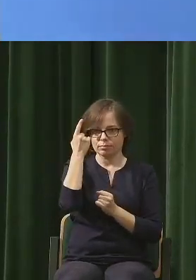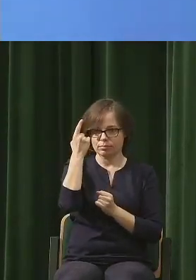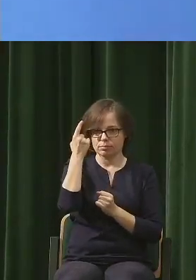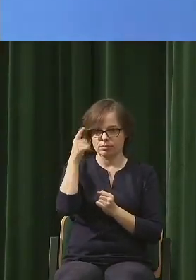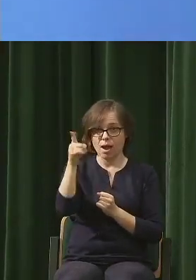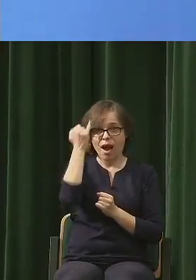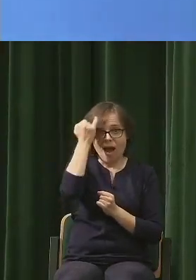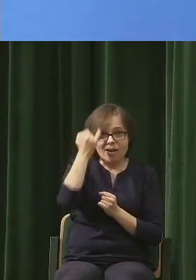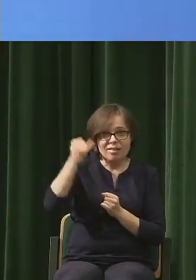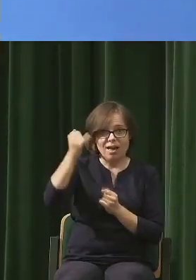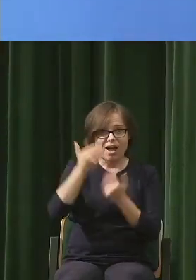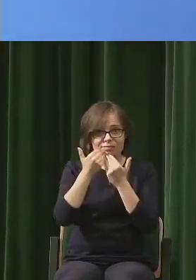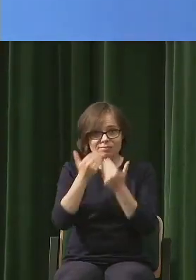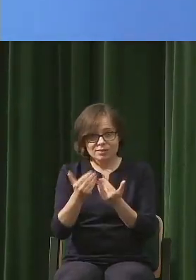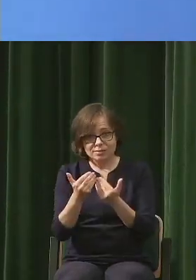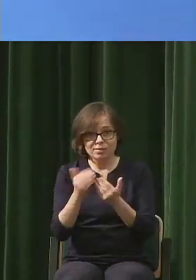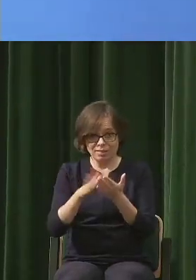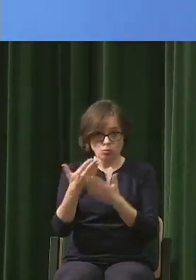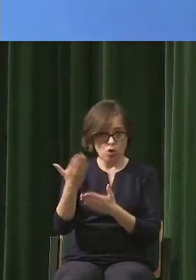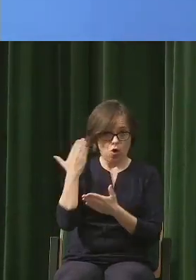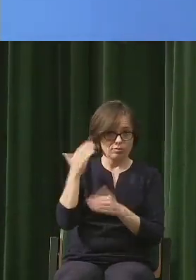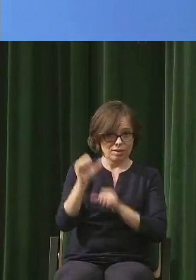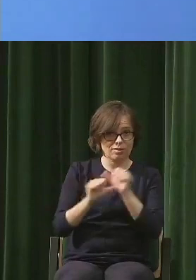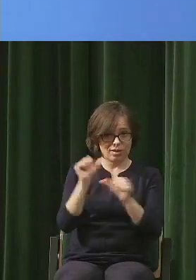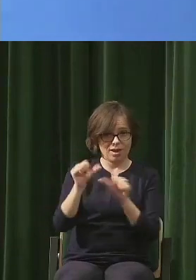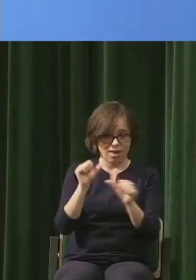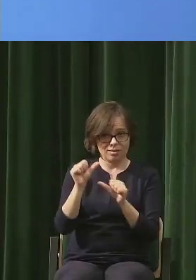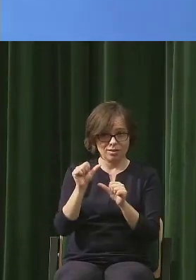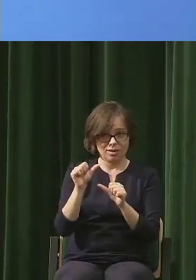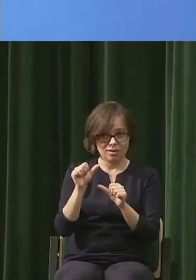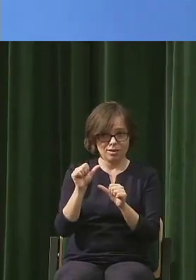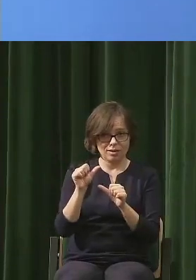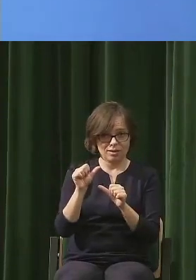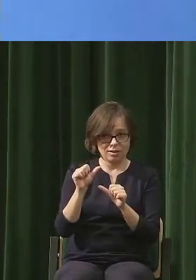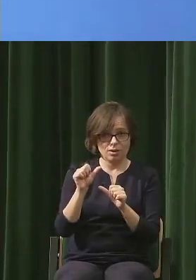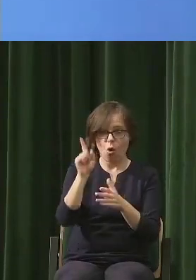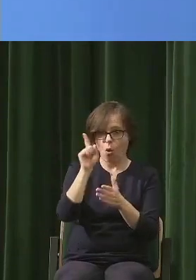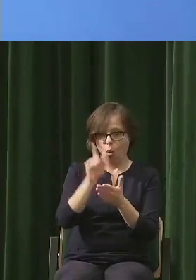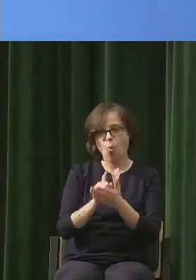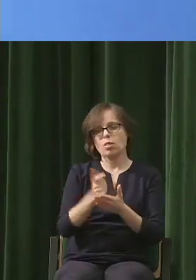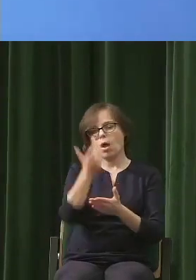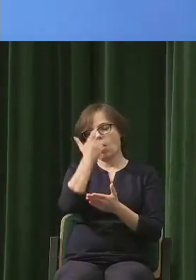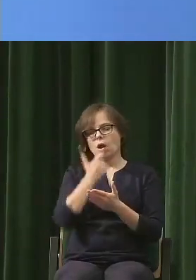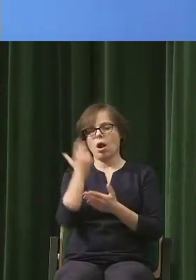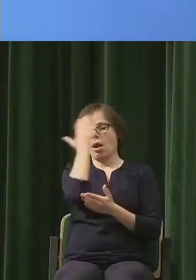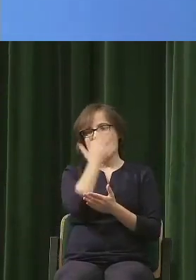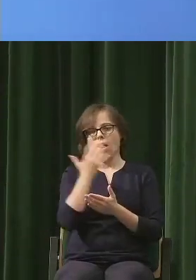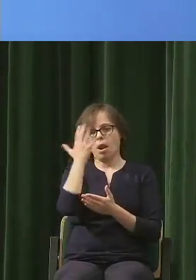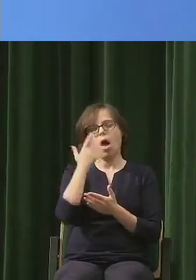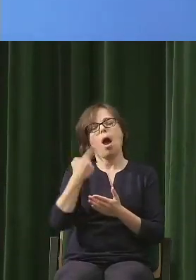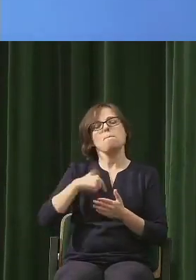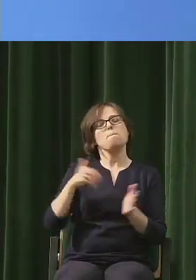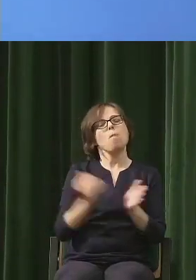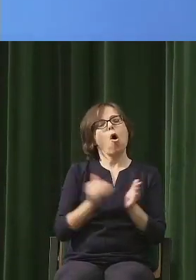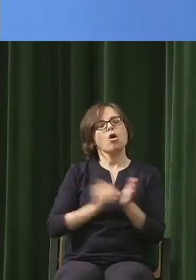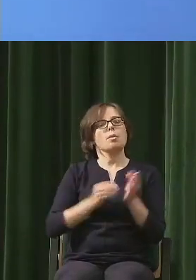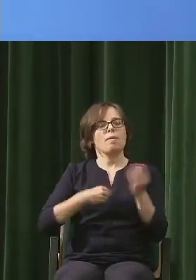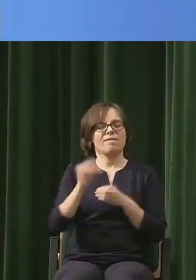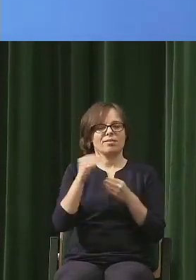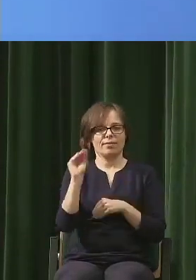przykład w ostatnich latach udało się nam siebie oszukać, że potrzebujemy coraz więcej.